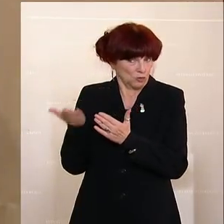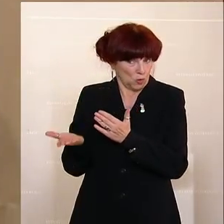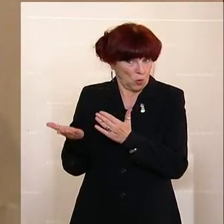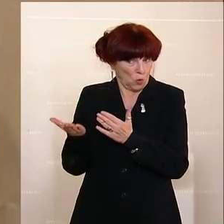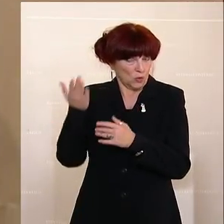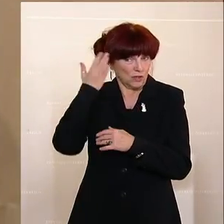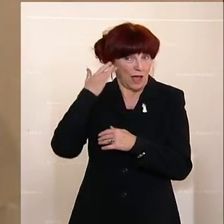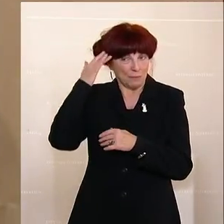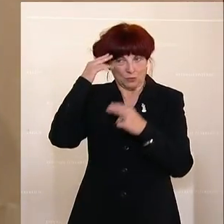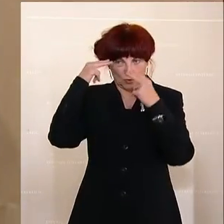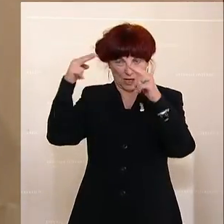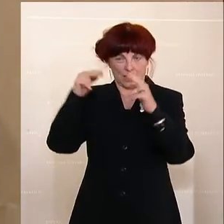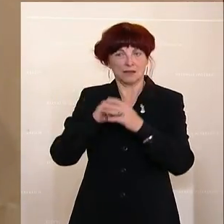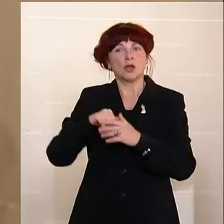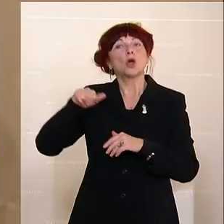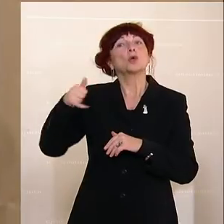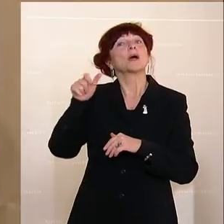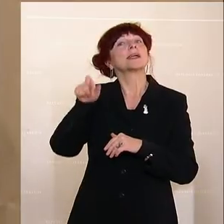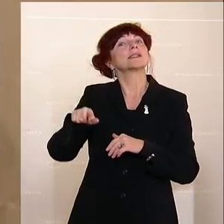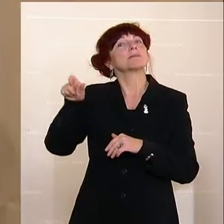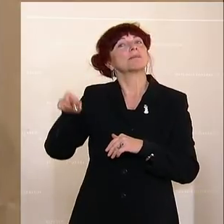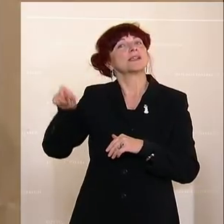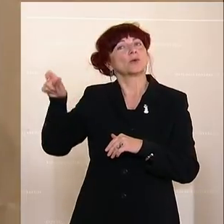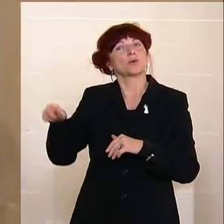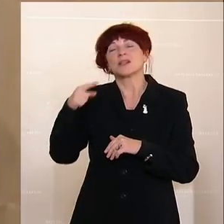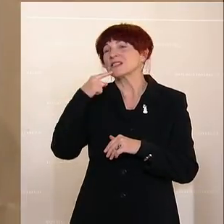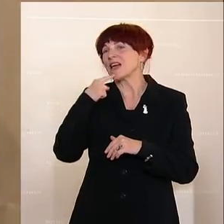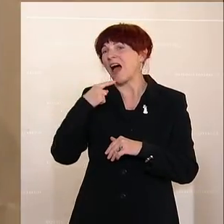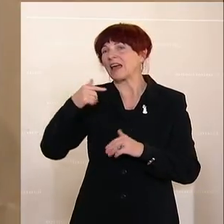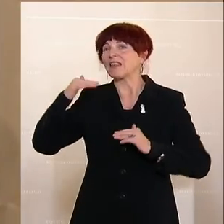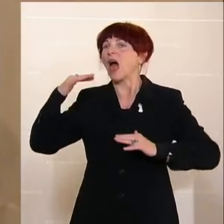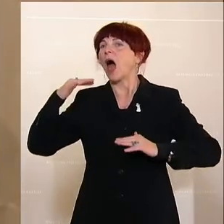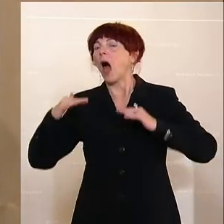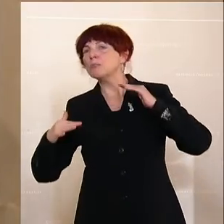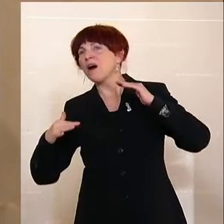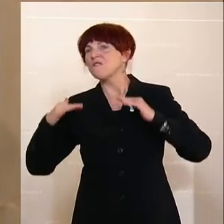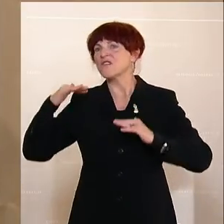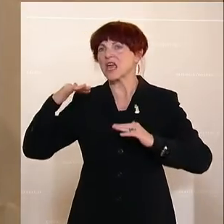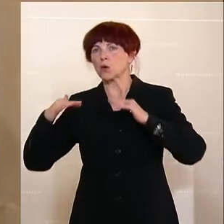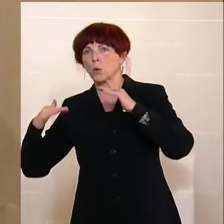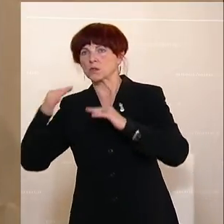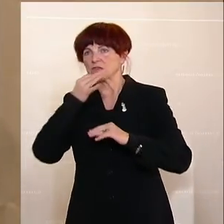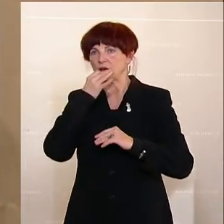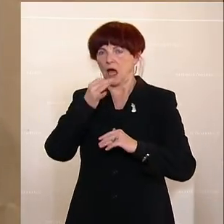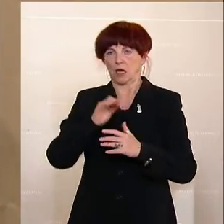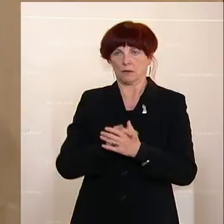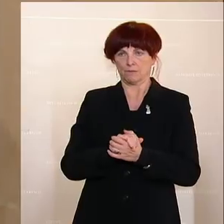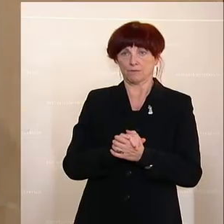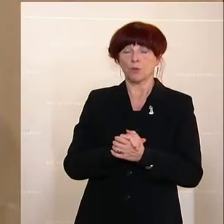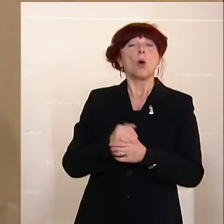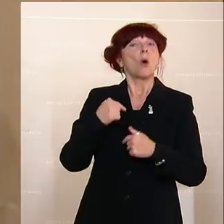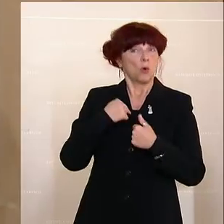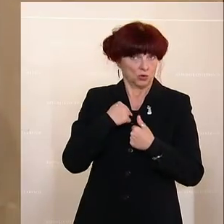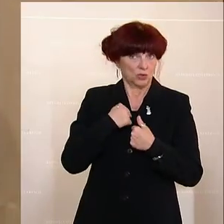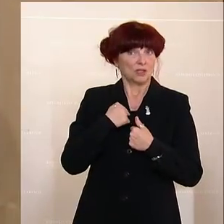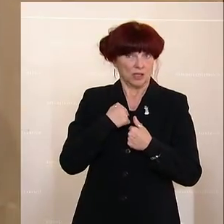was Juristinnen und Juristen eine Abwägungsfrage nennen. Und ich sage dazu, und auch das